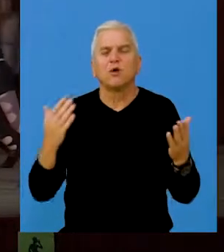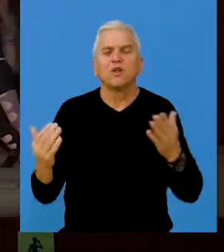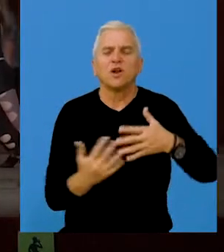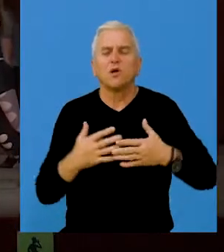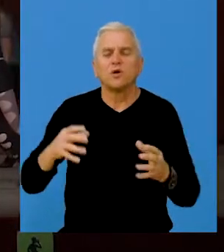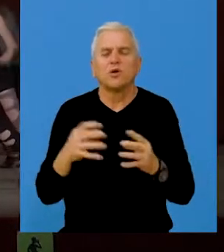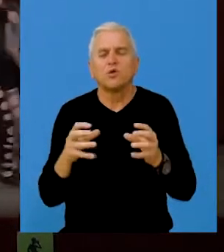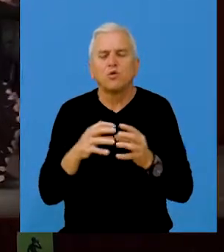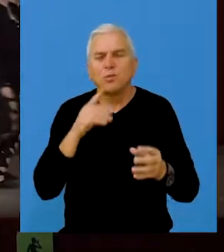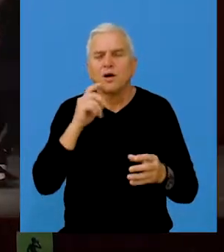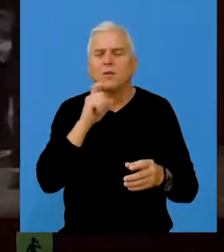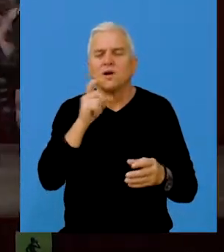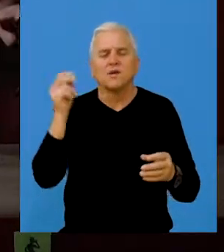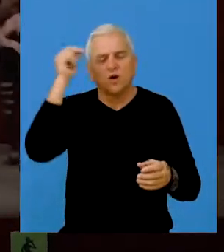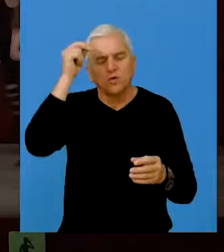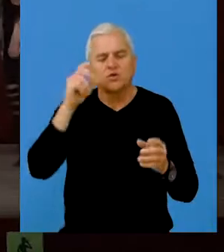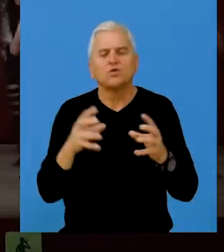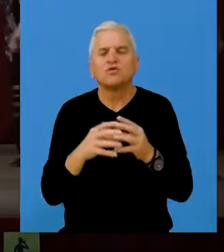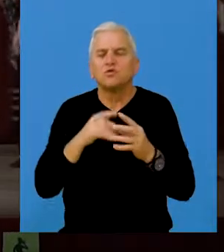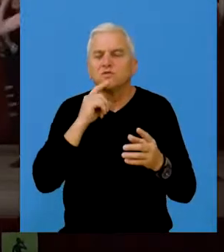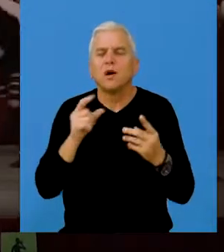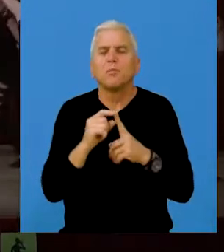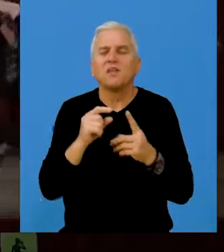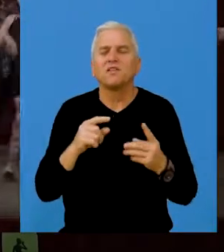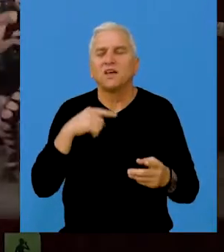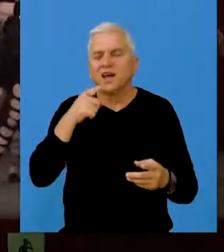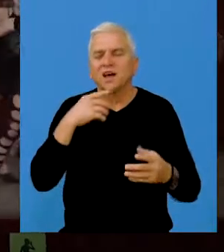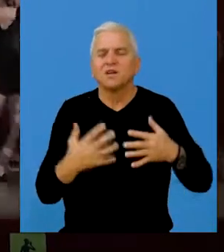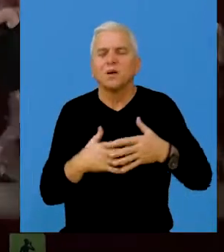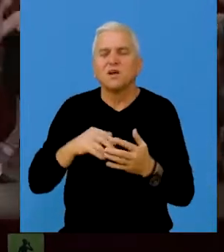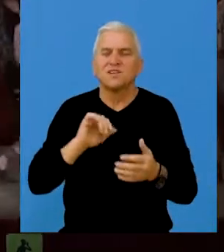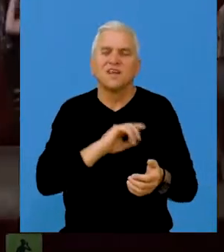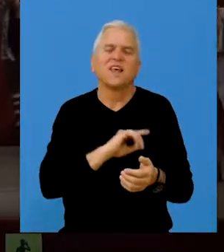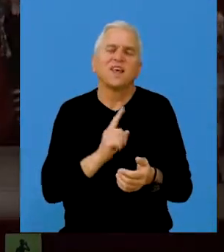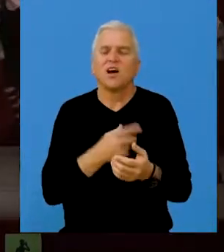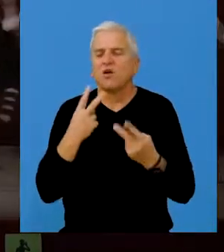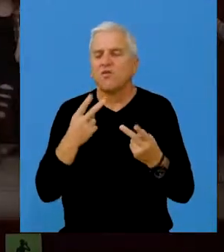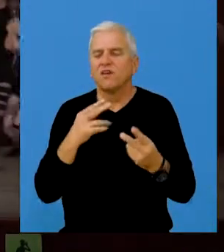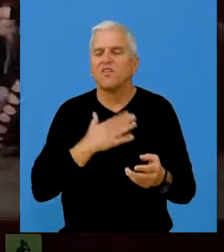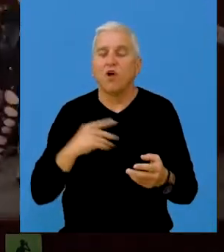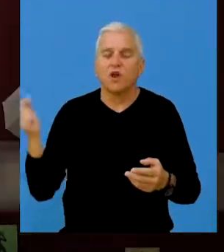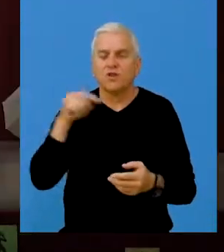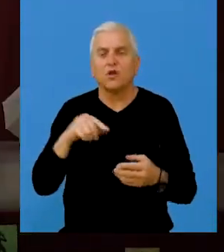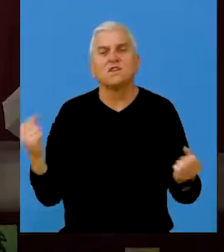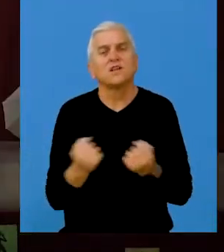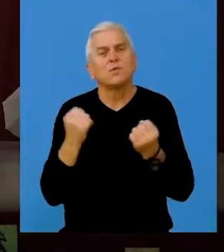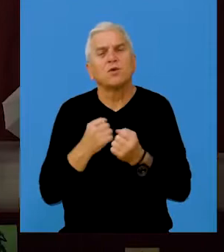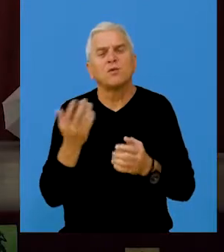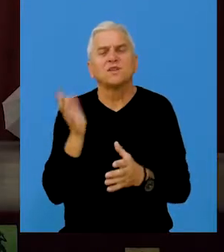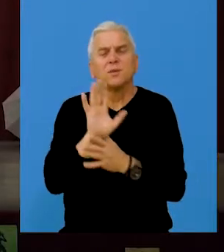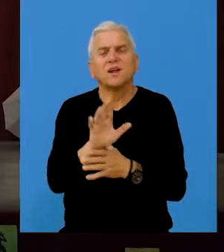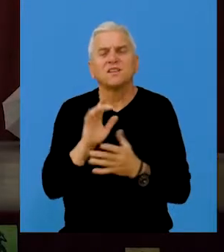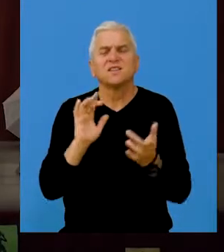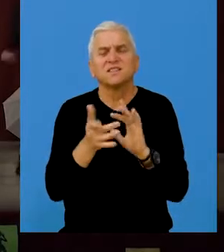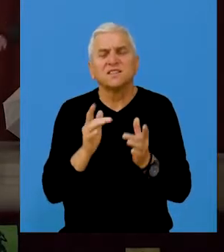Članovi modernih plesnih grupa mađarskog kulturnog društva PETEFI su nam rekli da im ples mnogo znači, da vole da dolaze na